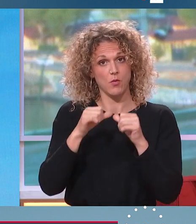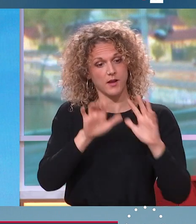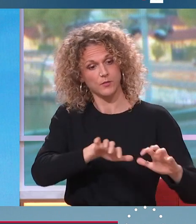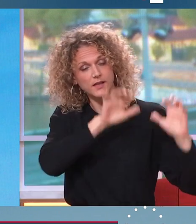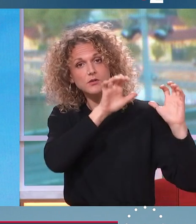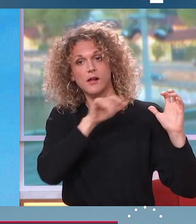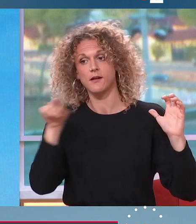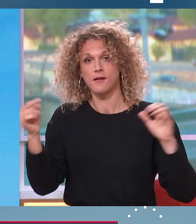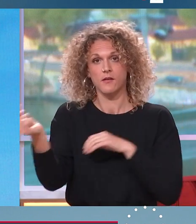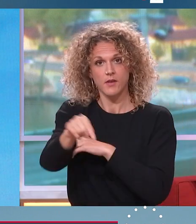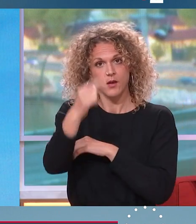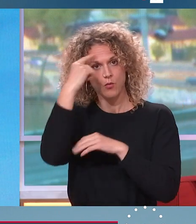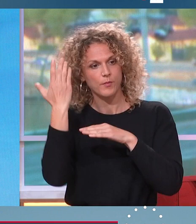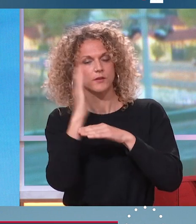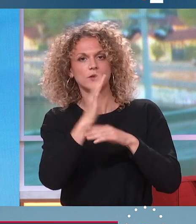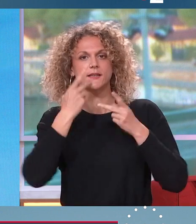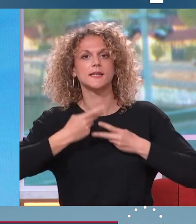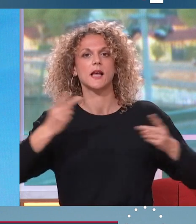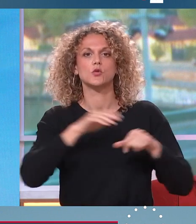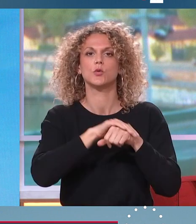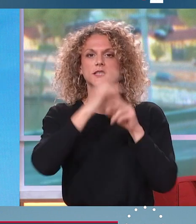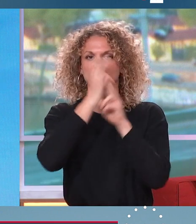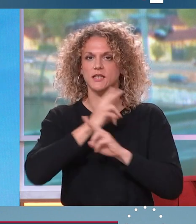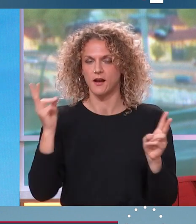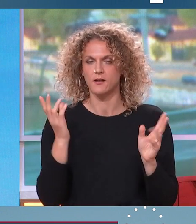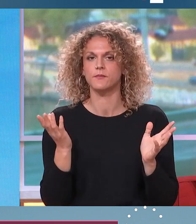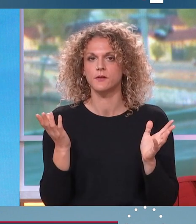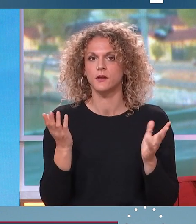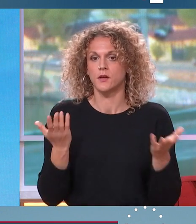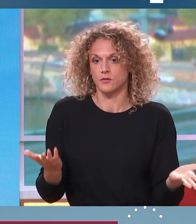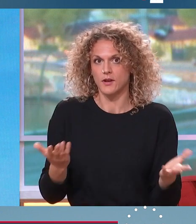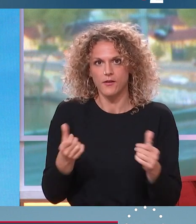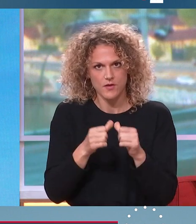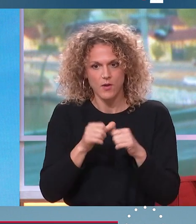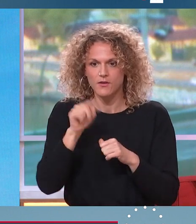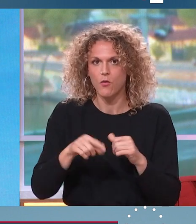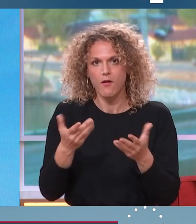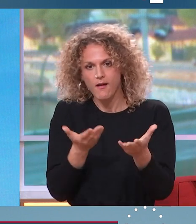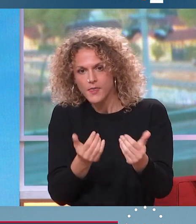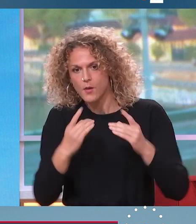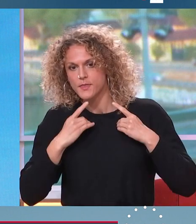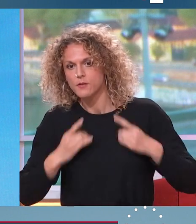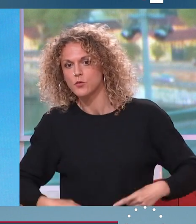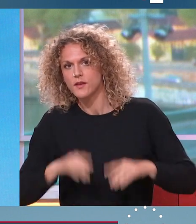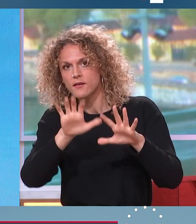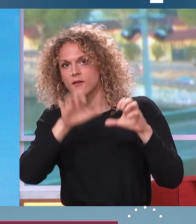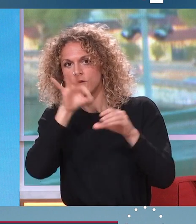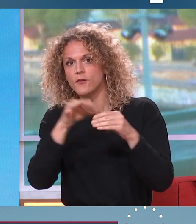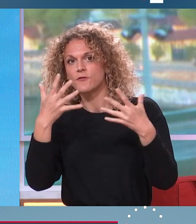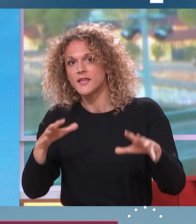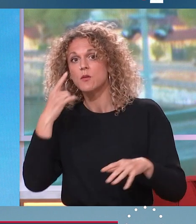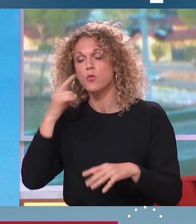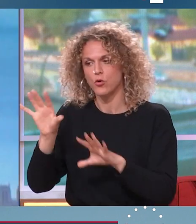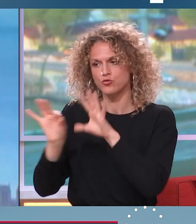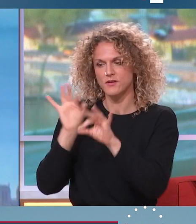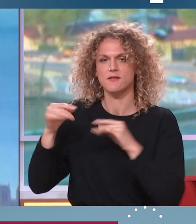pour présenter une déclaration de politique générale. Donc on voit bien qu'il faut attendre les législatives pour désigner un gouvernement. Mais on n'a pas